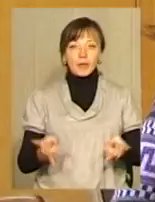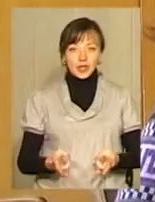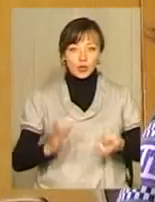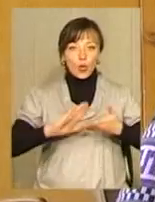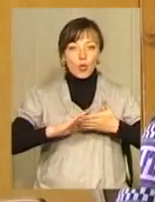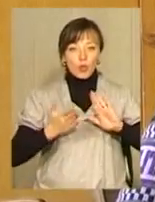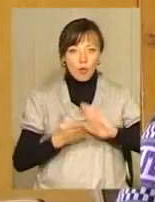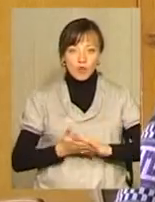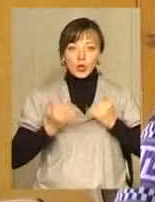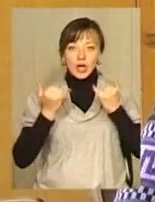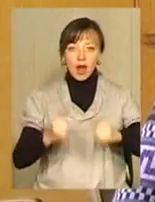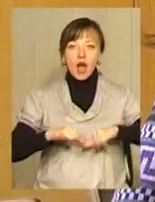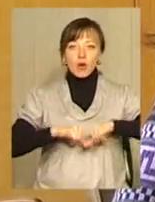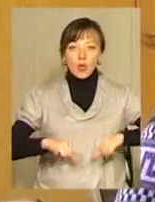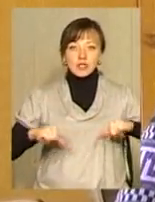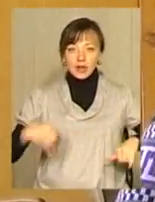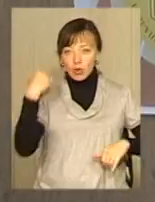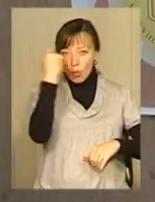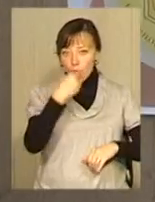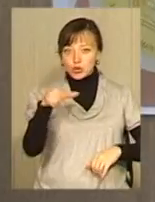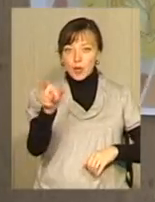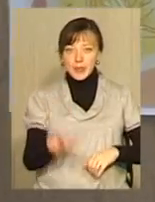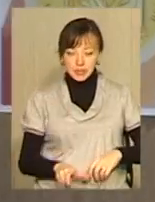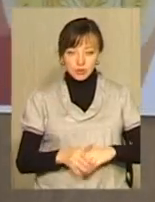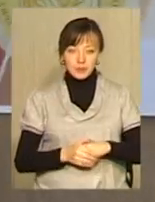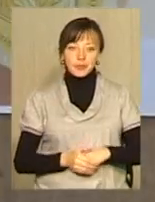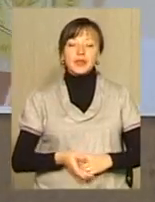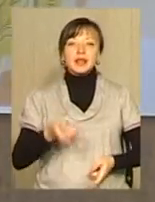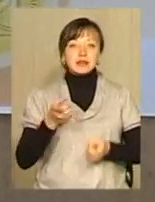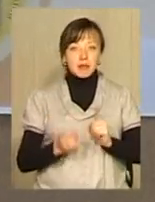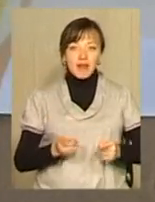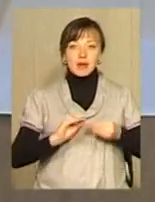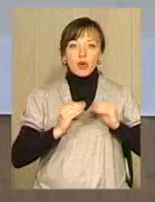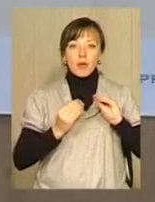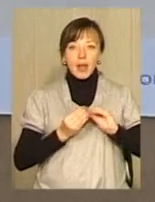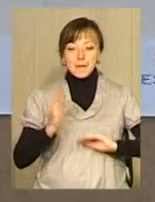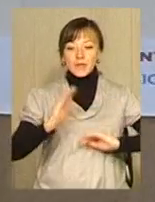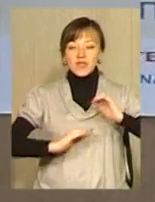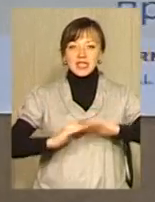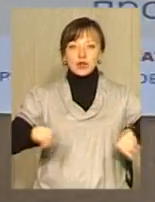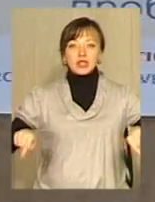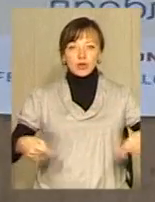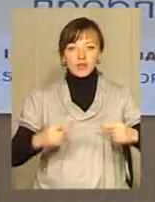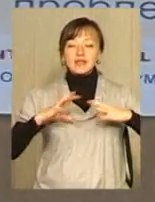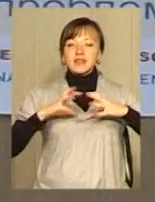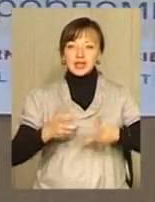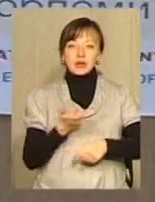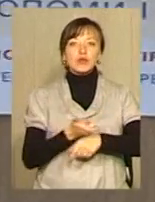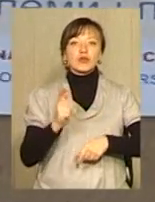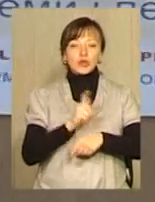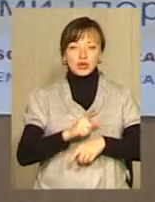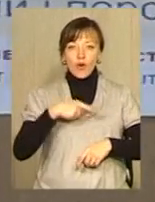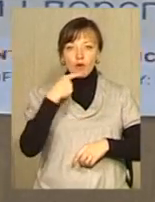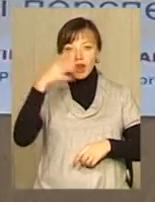умовою для розвитку особистості. Насправді, проблем професійного становлення в Україні та й загалом світі набагато більше. Про них говорять